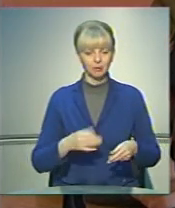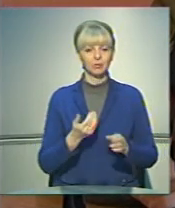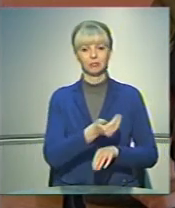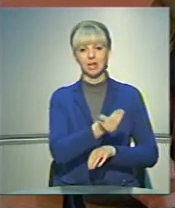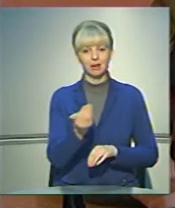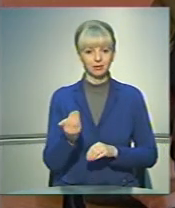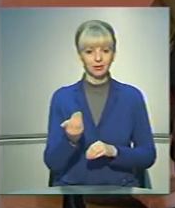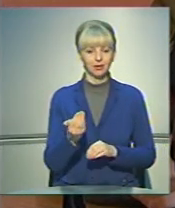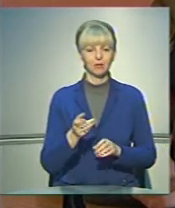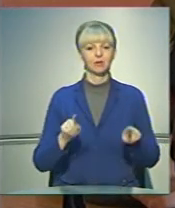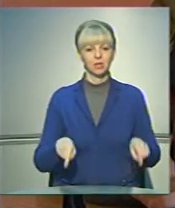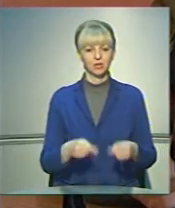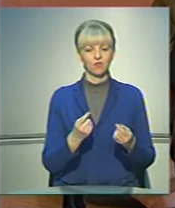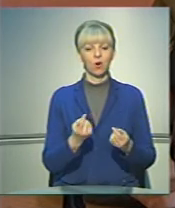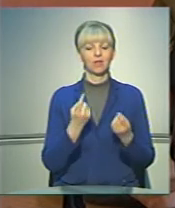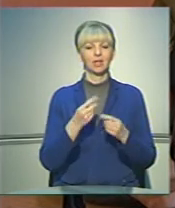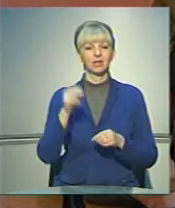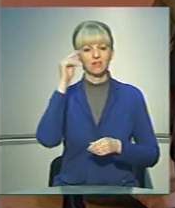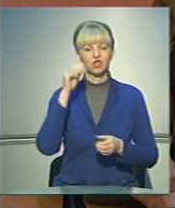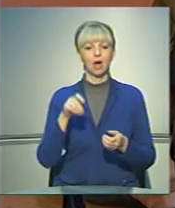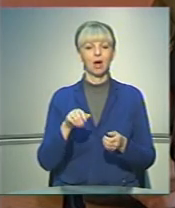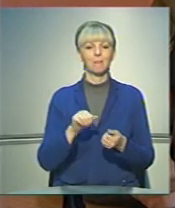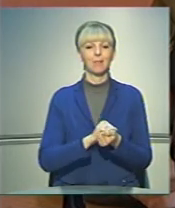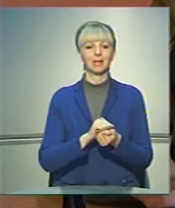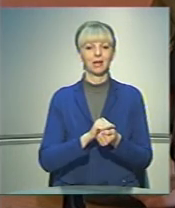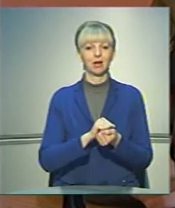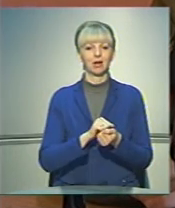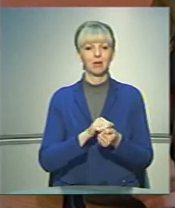них створена велика навчально-матеріальна база.